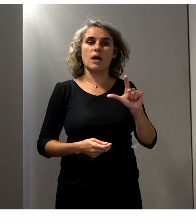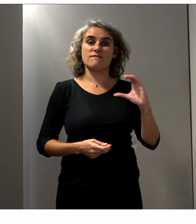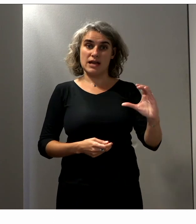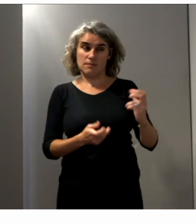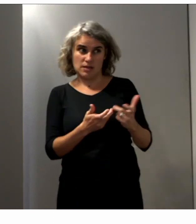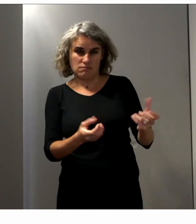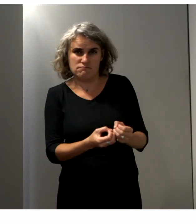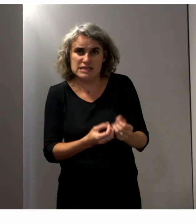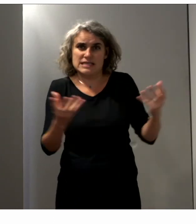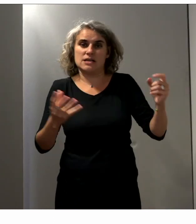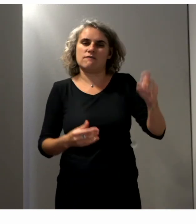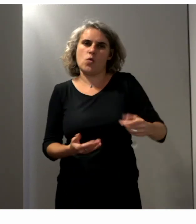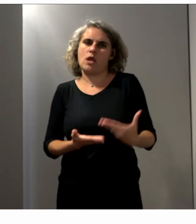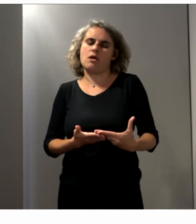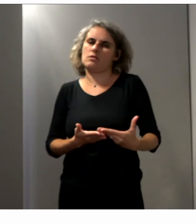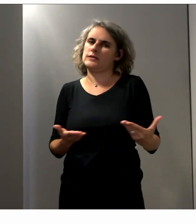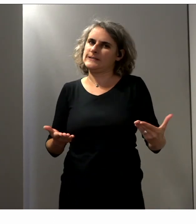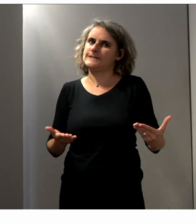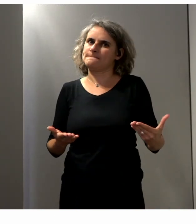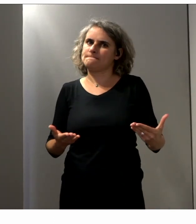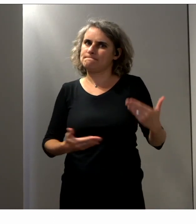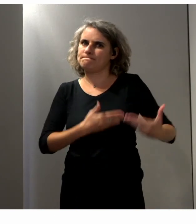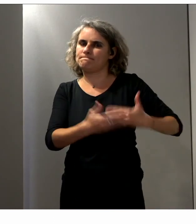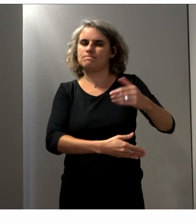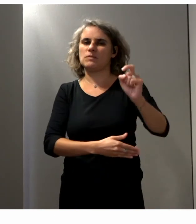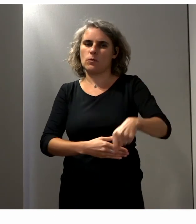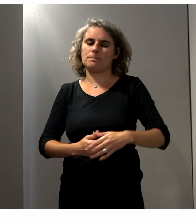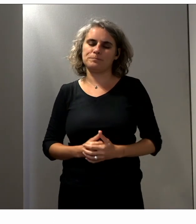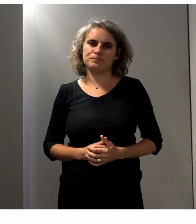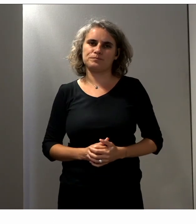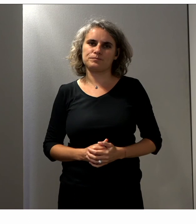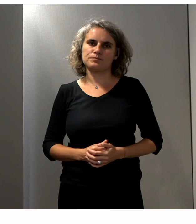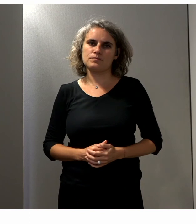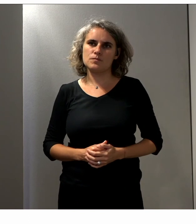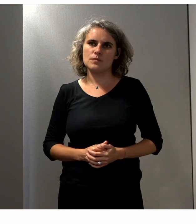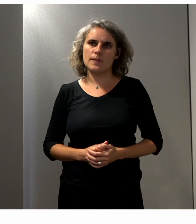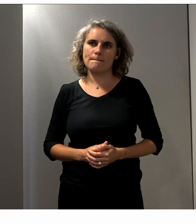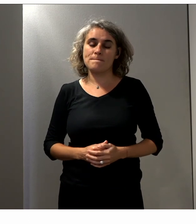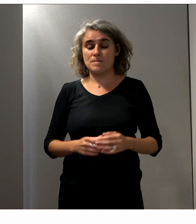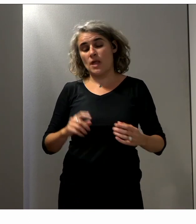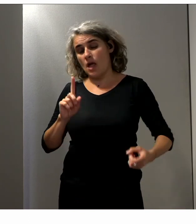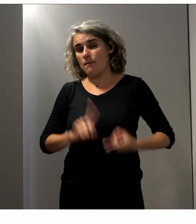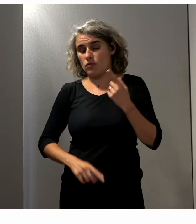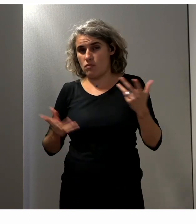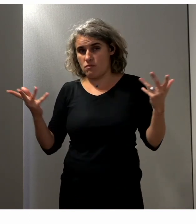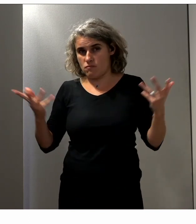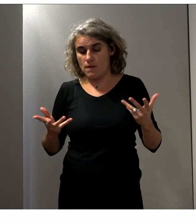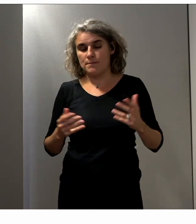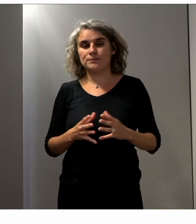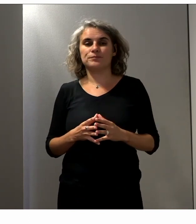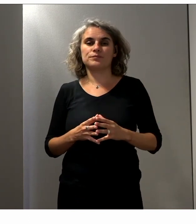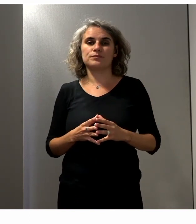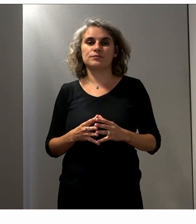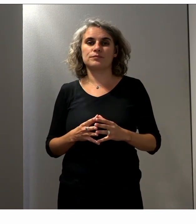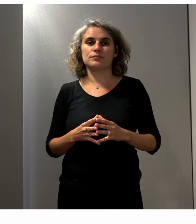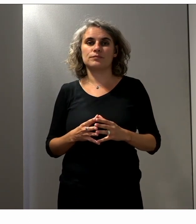sujet sur lequel on entend de plus en plus parler. Et ce est important dans cette campagne officielle, c'est que